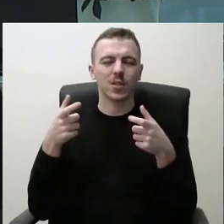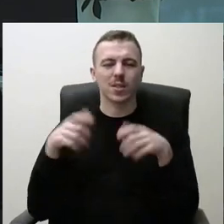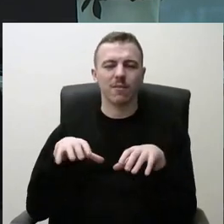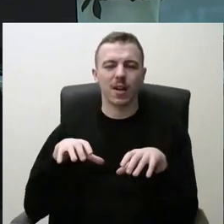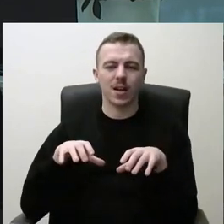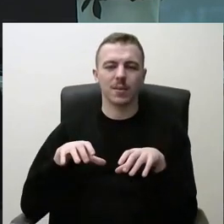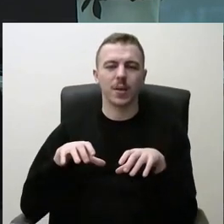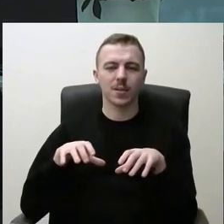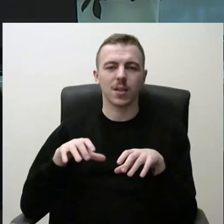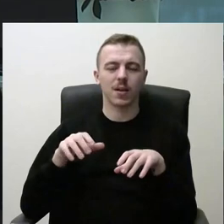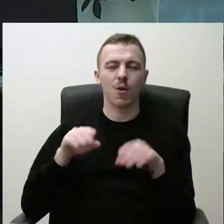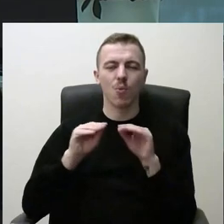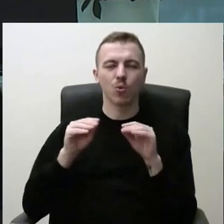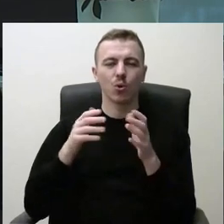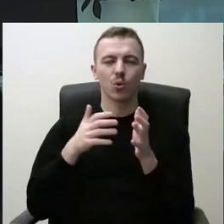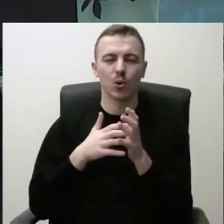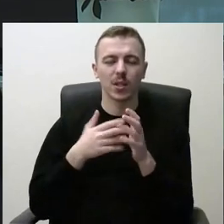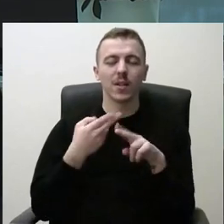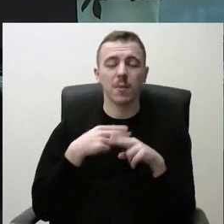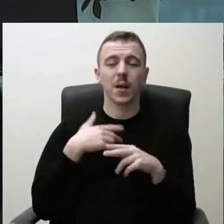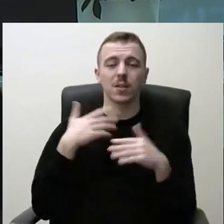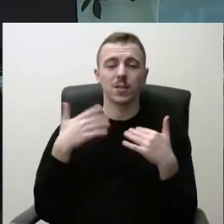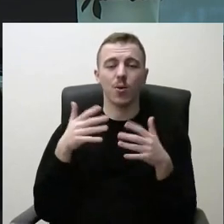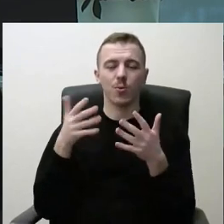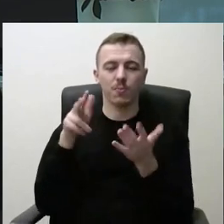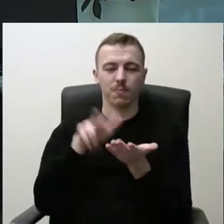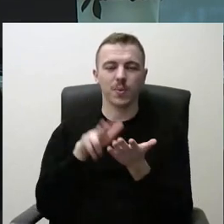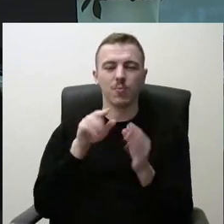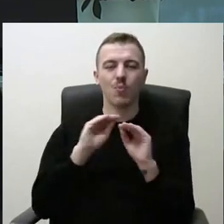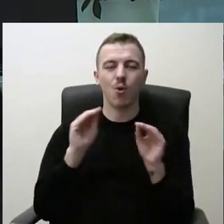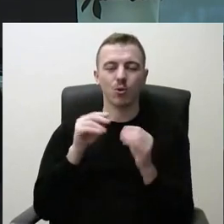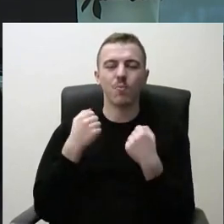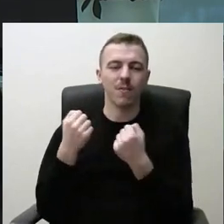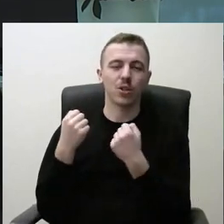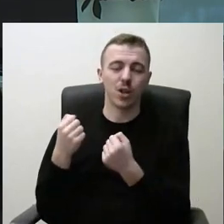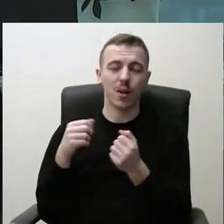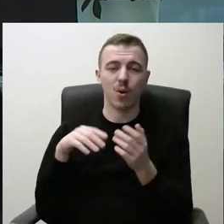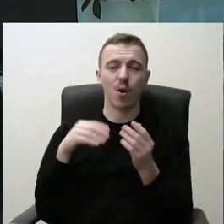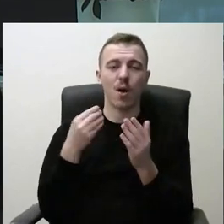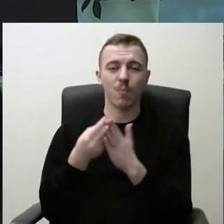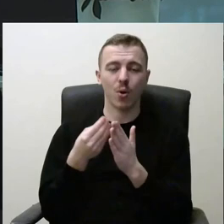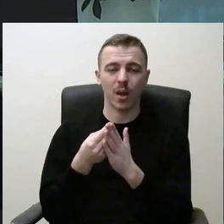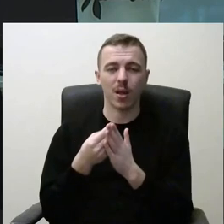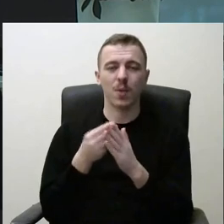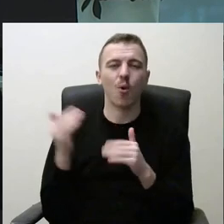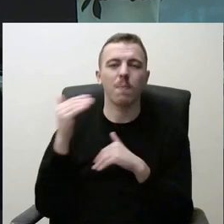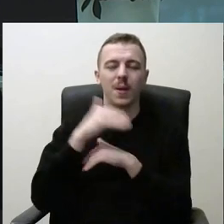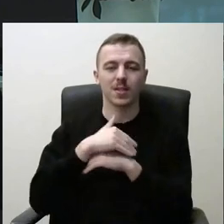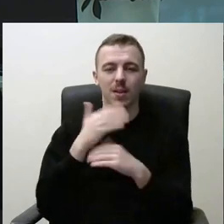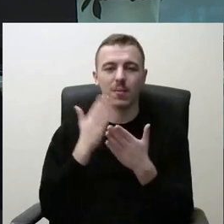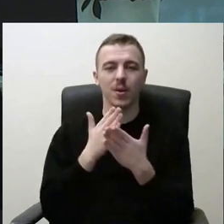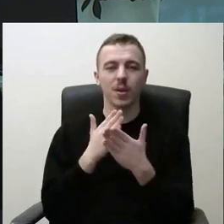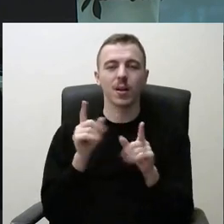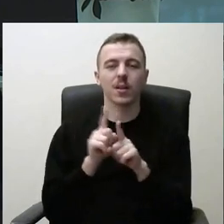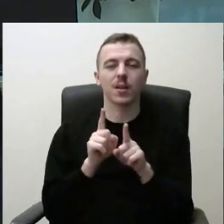mokytojus trūksta. Tai iš tikrųjų mes esam priemę ir mokytojų pavežėjimo apmokėjimo kompensavimo, priemę ir